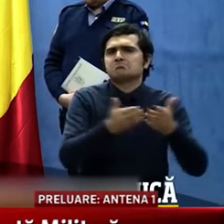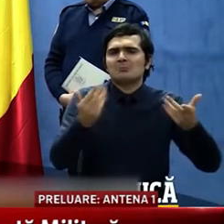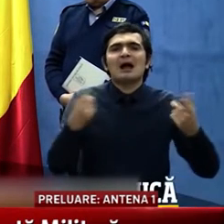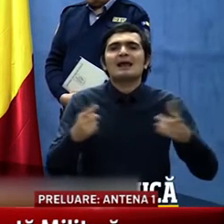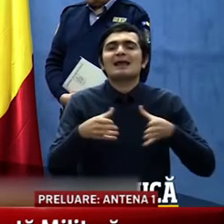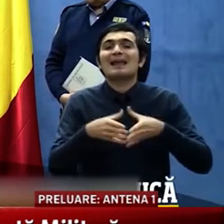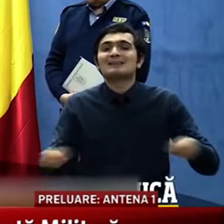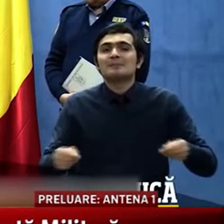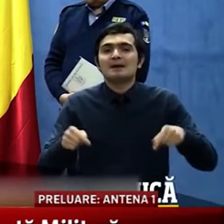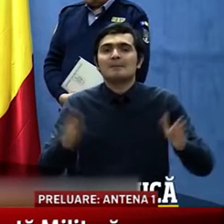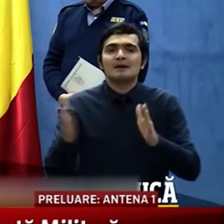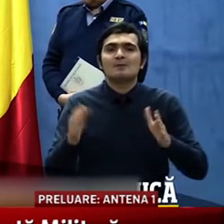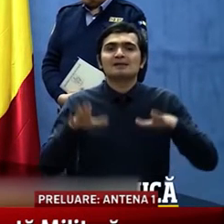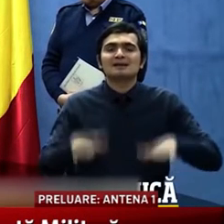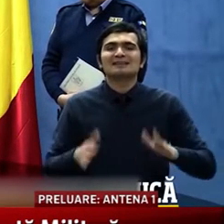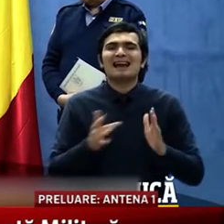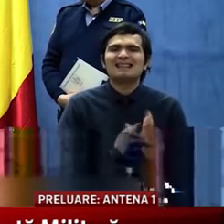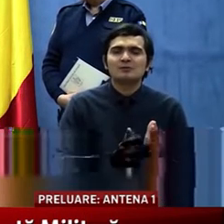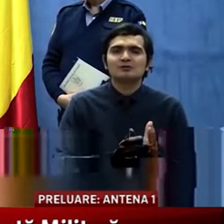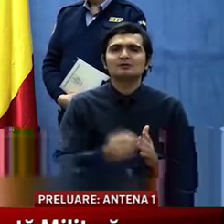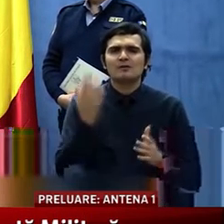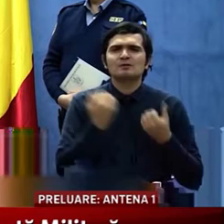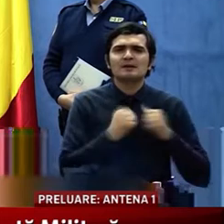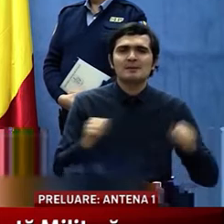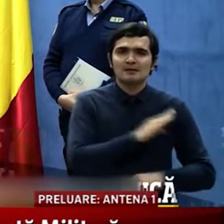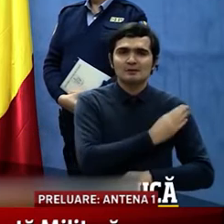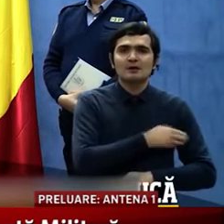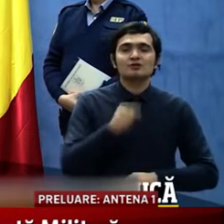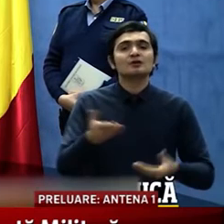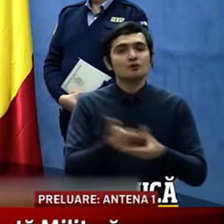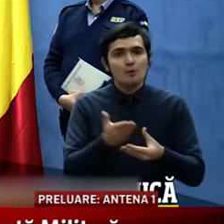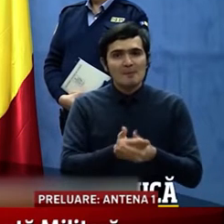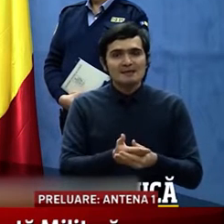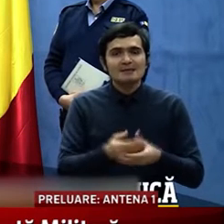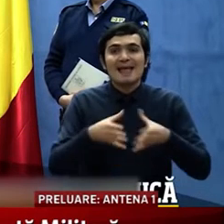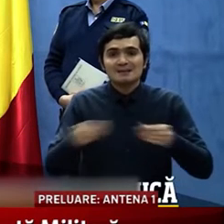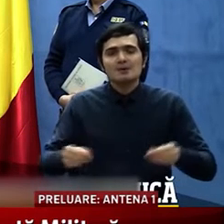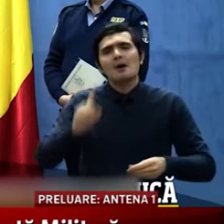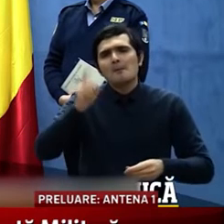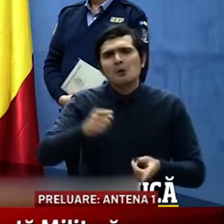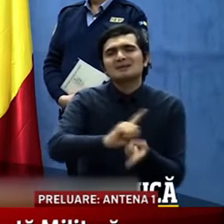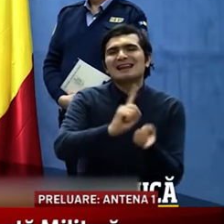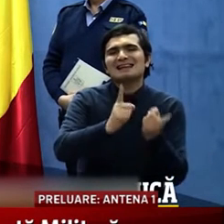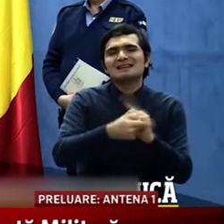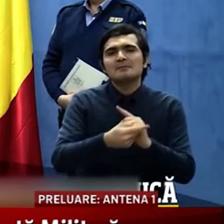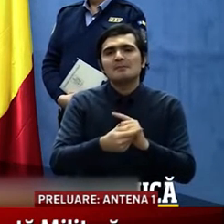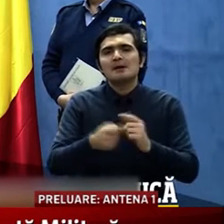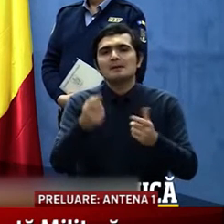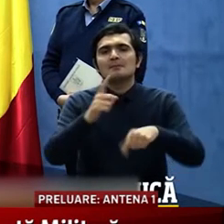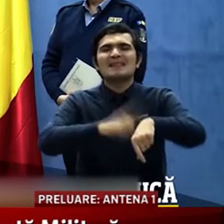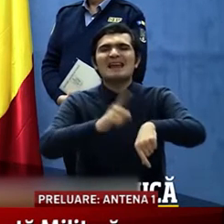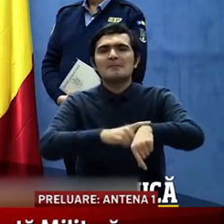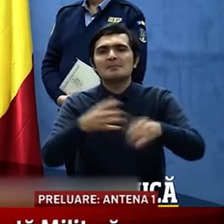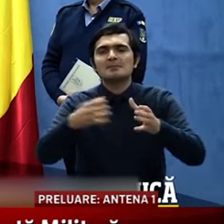de urgență, eliberate de autoritățile publice, pot fi schimbate într-un termen de 90 de